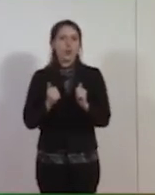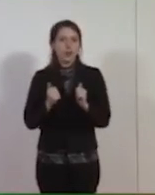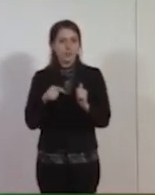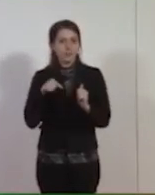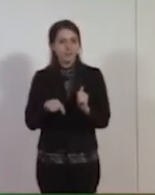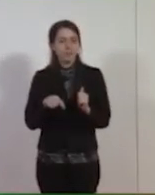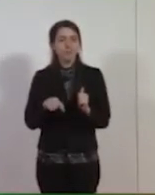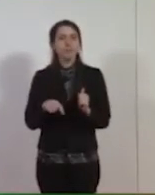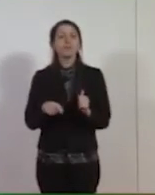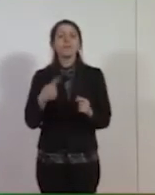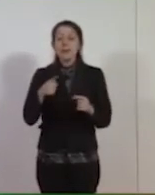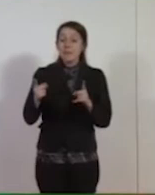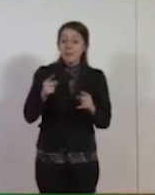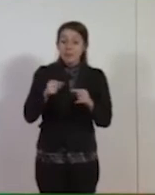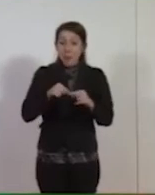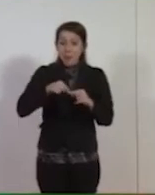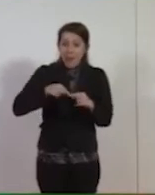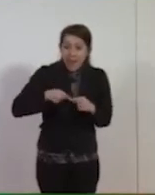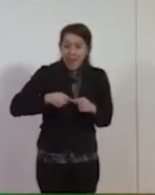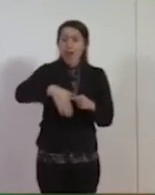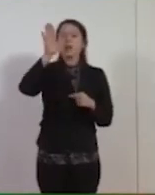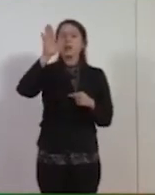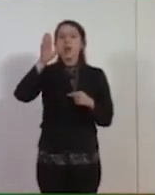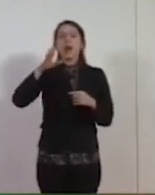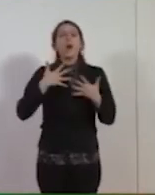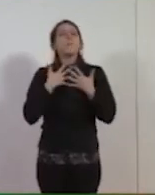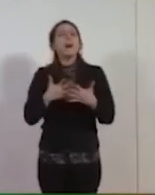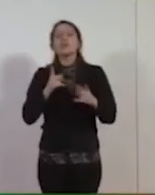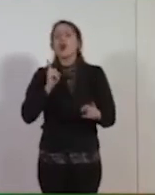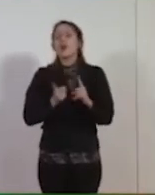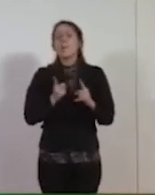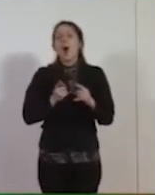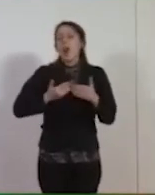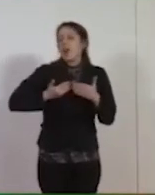E da lì comincia una passione per la politica che non si è più fermata.